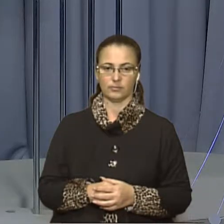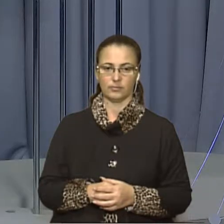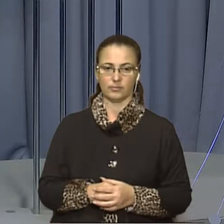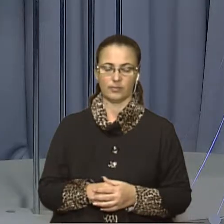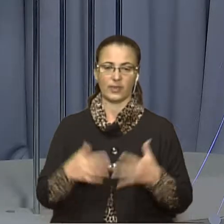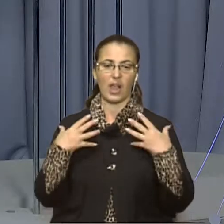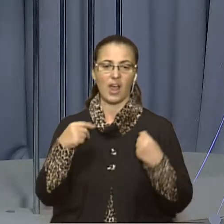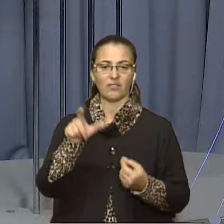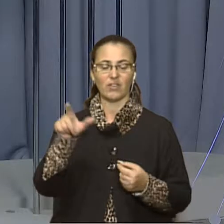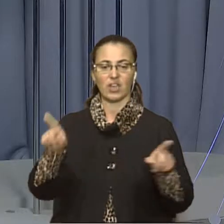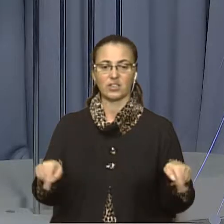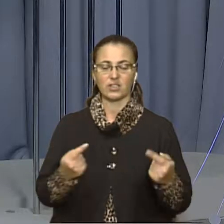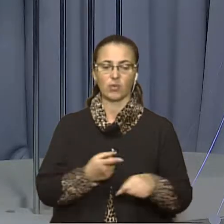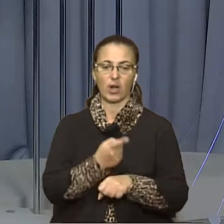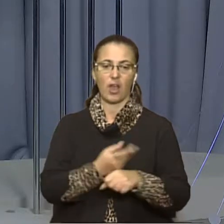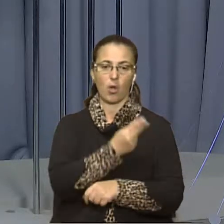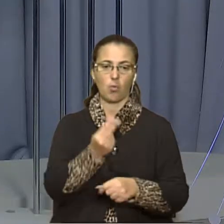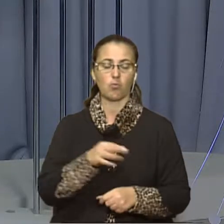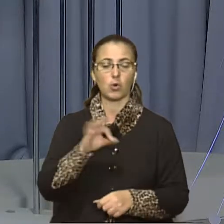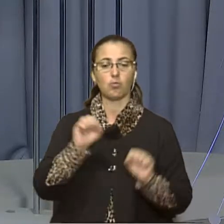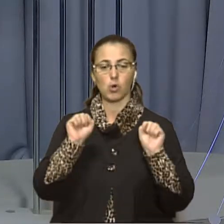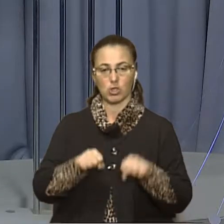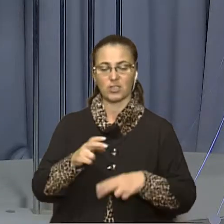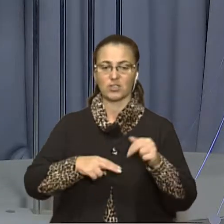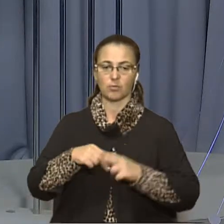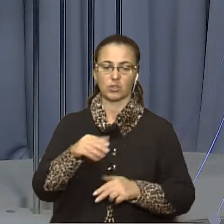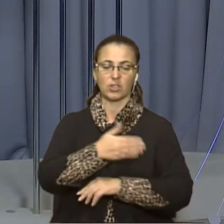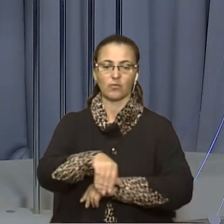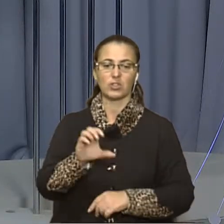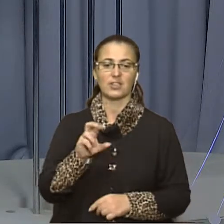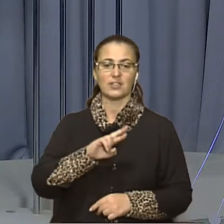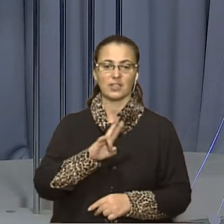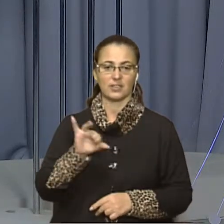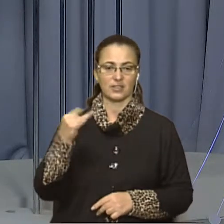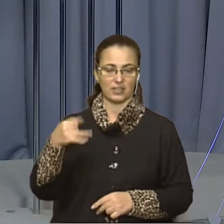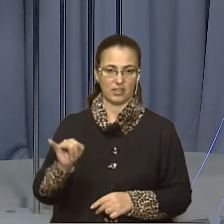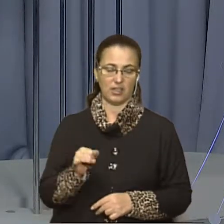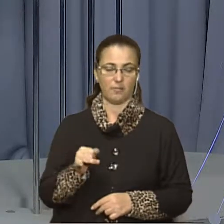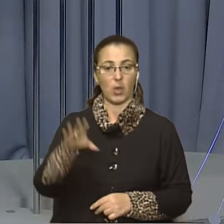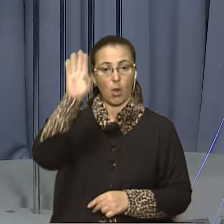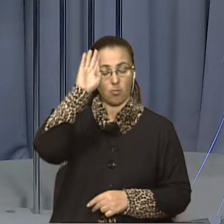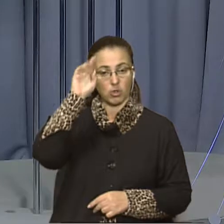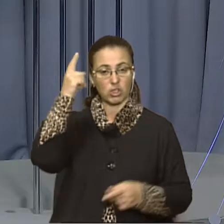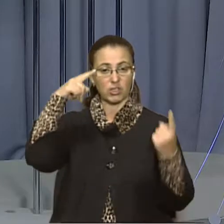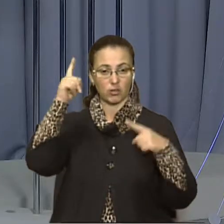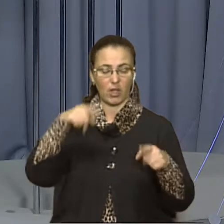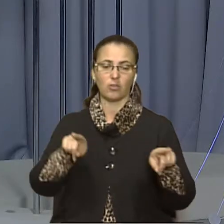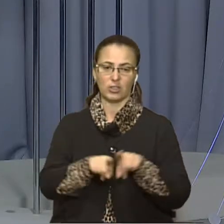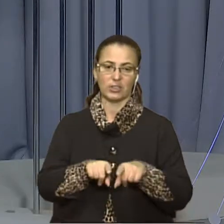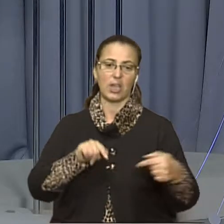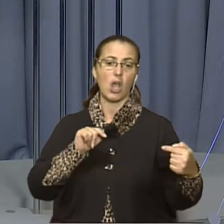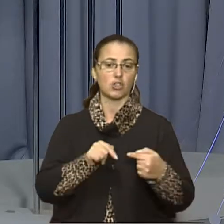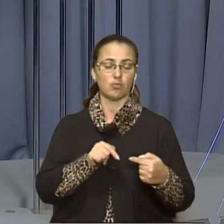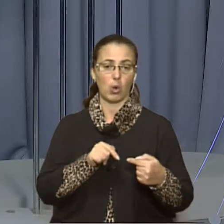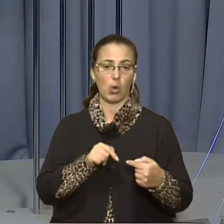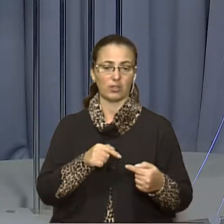Львів'яни створили комікс про можливу забудову на вулиці Сянській. Дмитро Гук – один із авторів коміксу «Вінтаж проти», аби територію